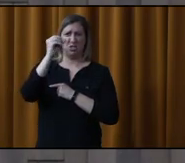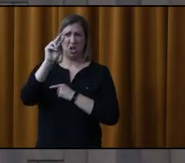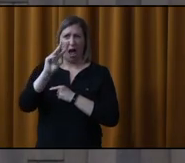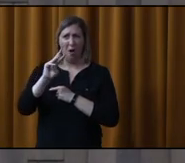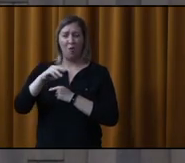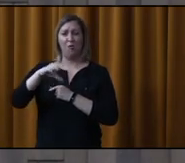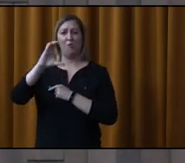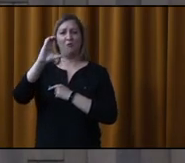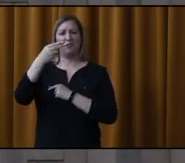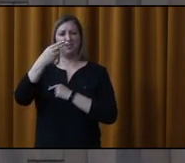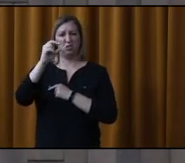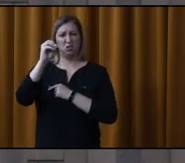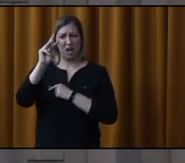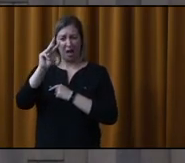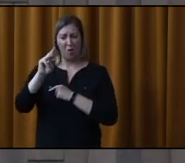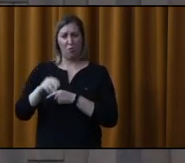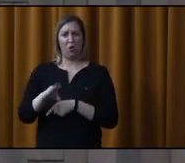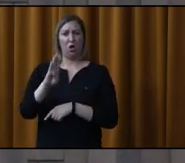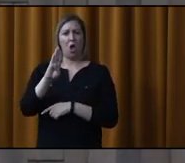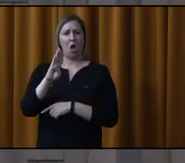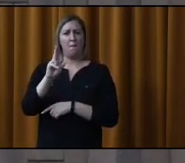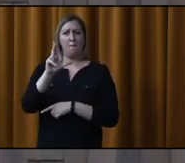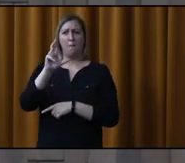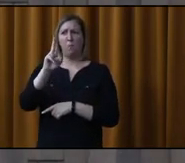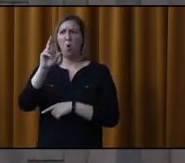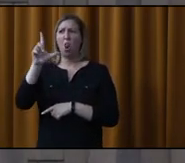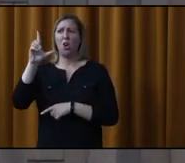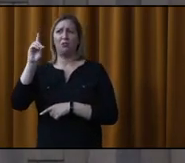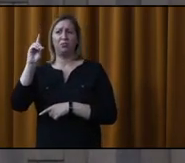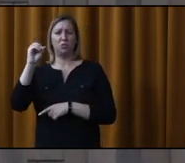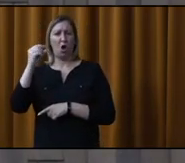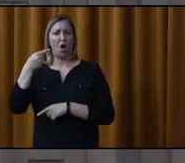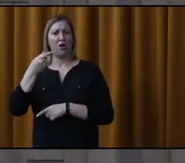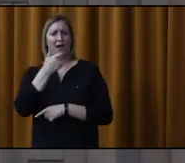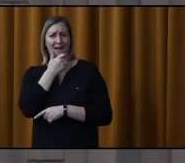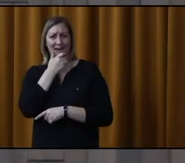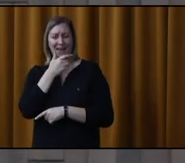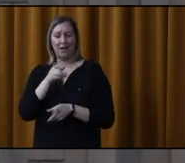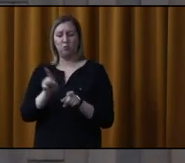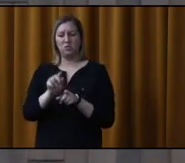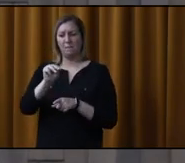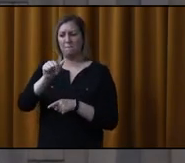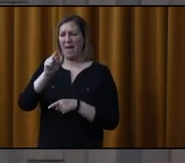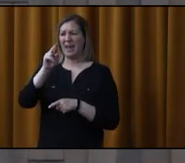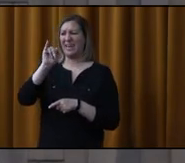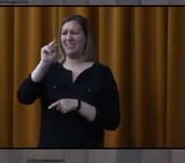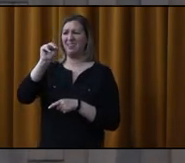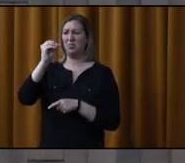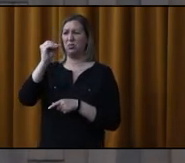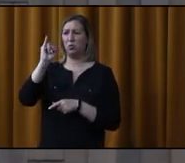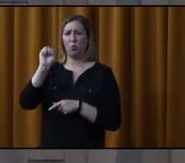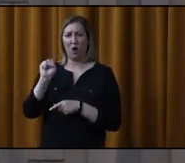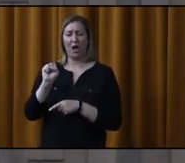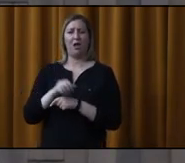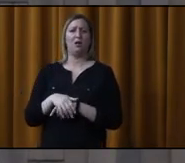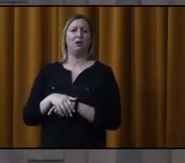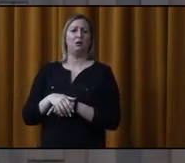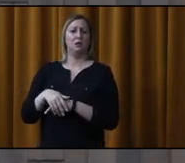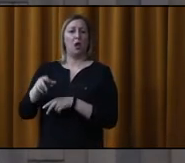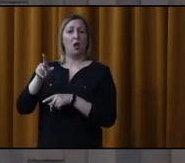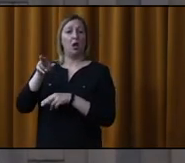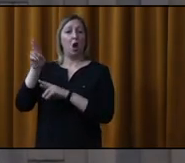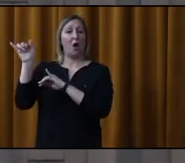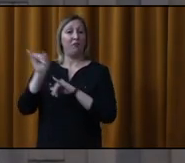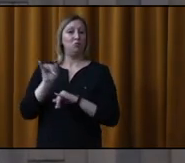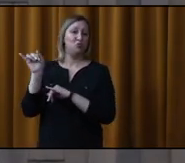anglais qui est décédé pas plus tard qu'en décembre, et j'ai un Malinois qui… Puis moi, j'ai tout le temps pris des animaux de refuge. On a un Malinois qui est venu de Turquie qui